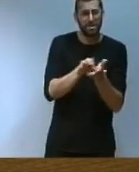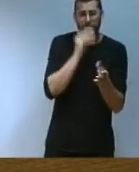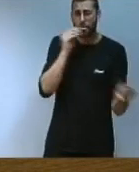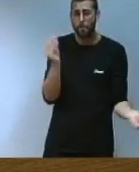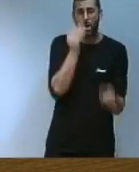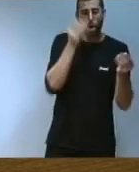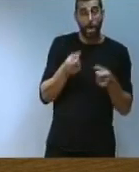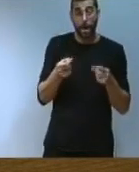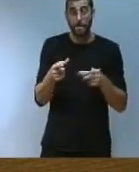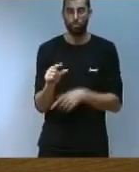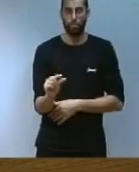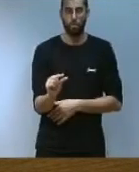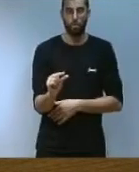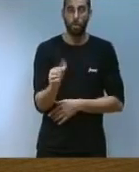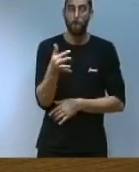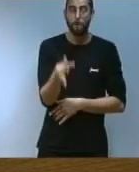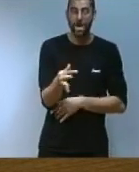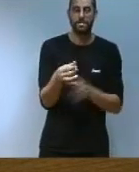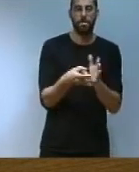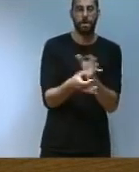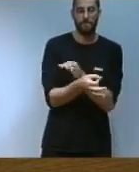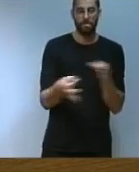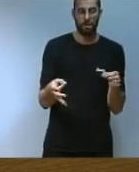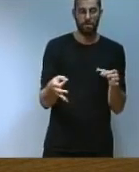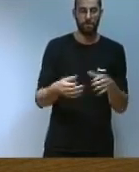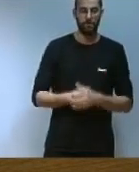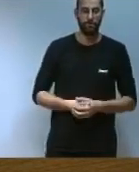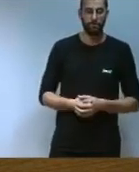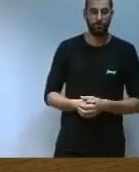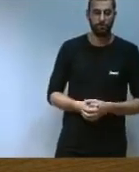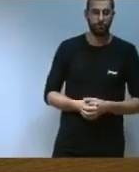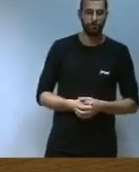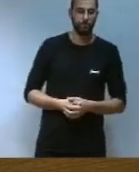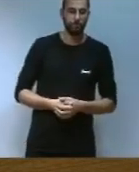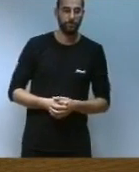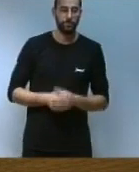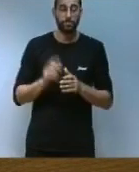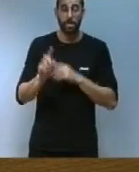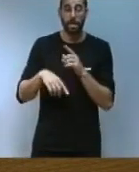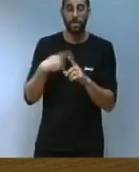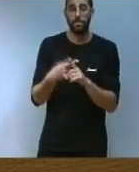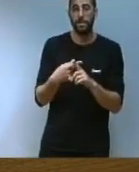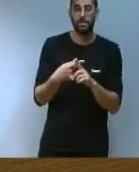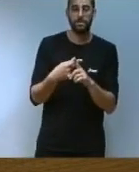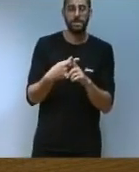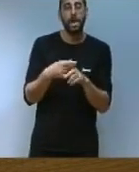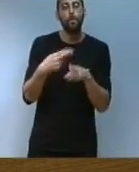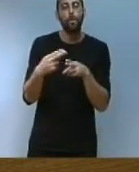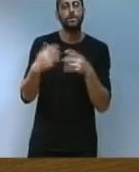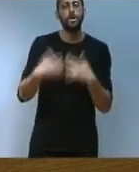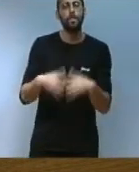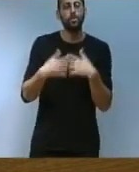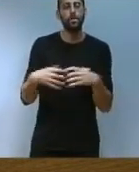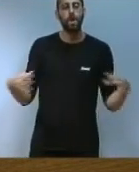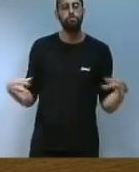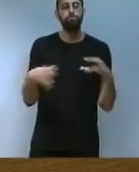i de forma més eficient en definitiva. a més, la política industrial ha d'anar